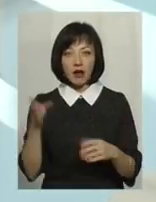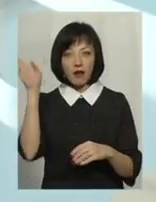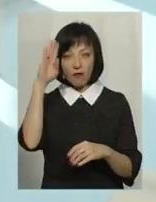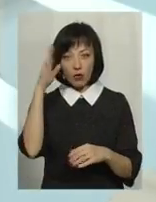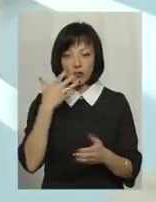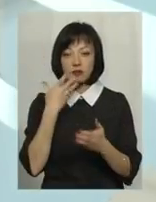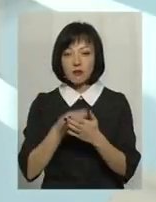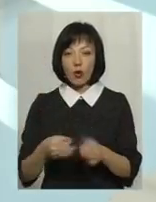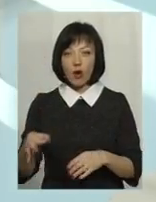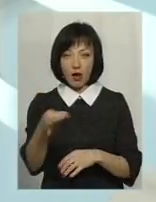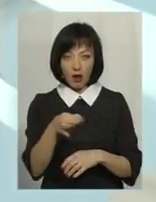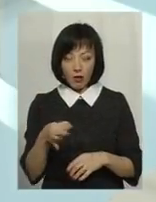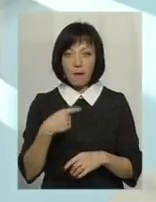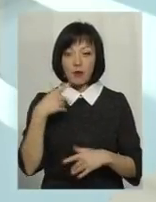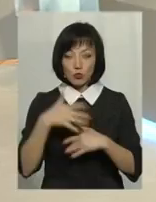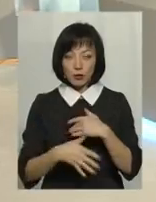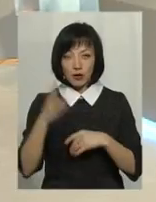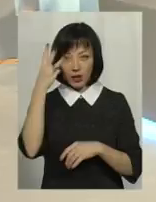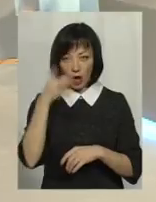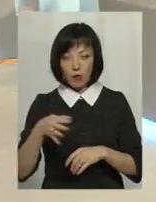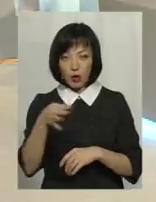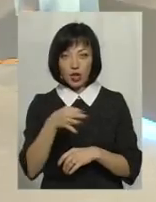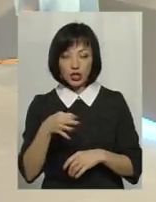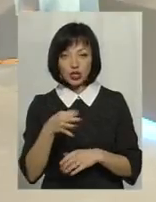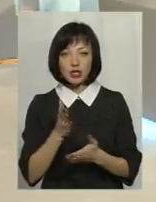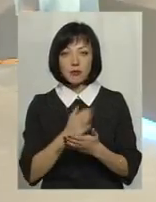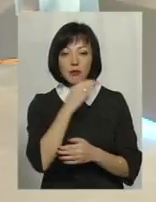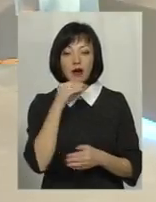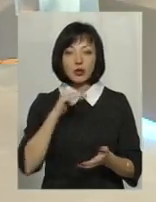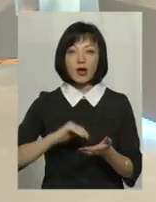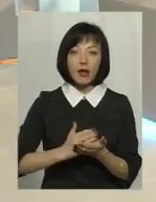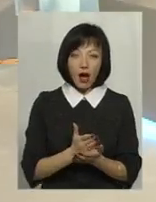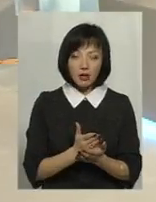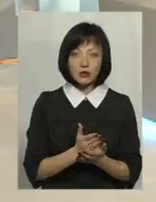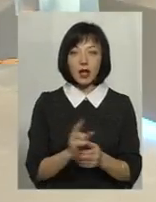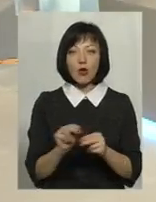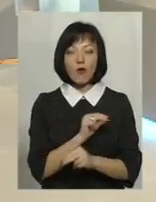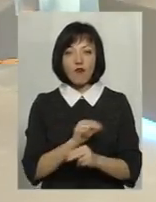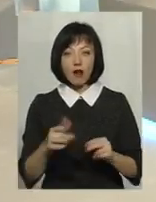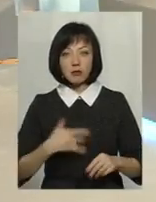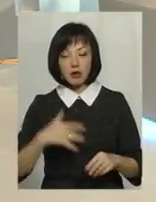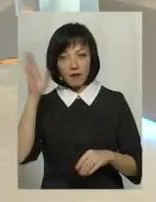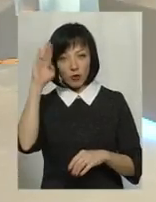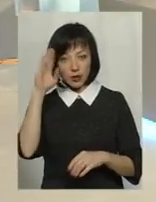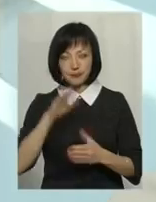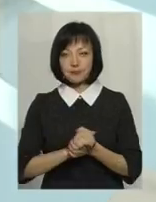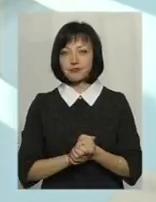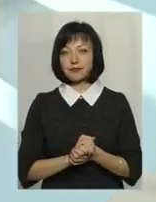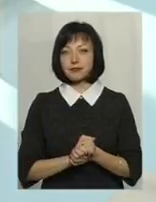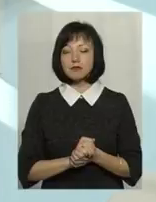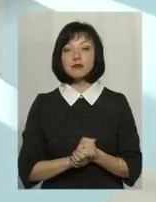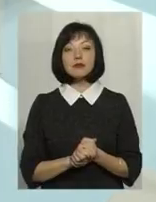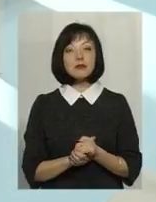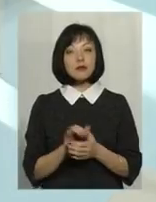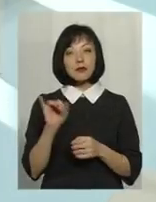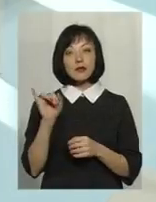воду свого краю. Тому що ми розуміємо, що у нас навіть на Хмельниччині дуже багато є якісної і лікувальної води. Тобто, і